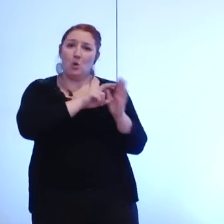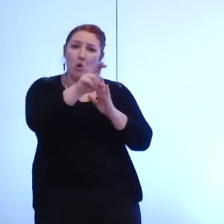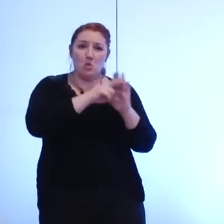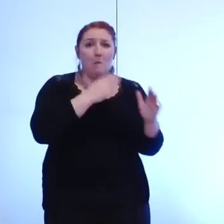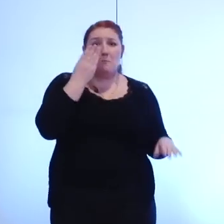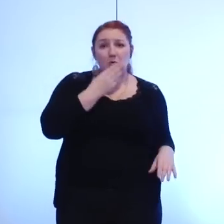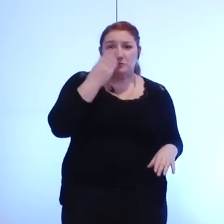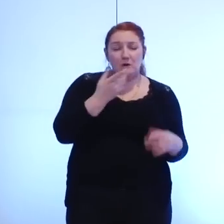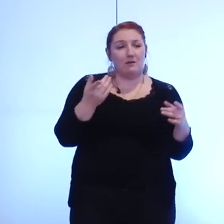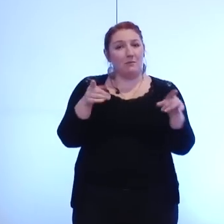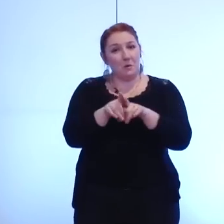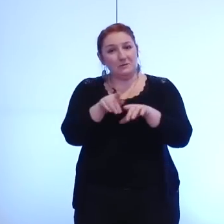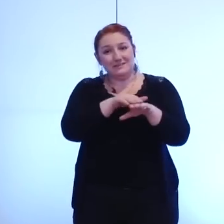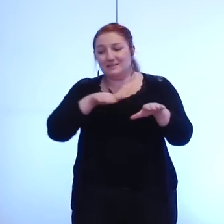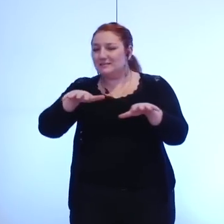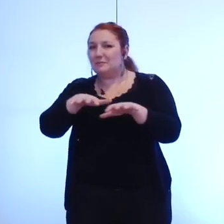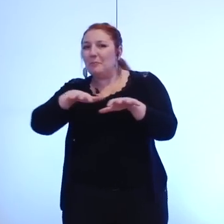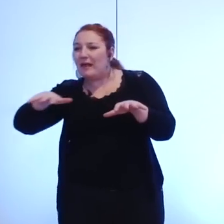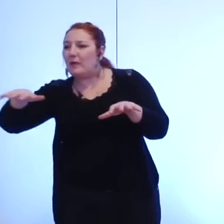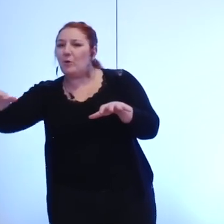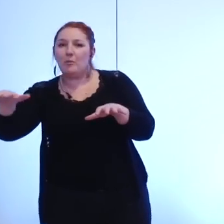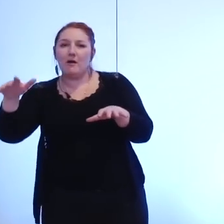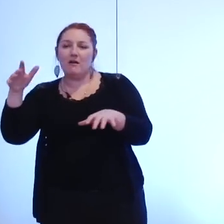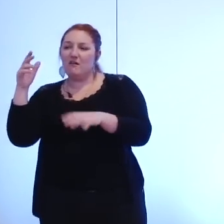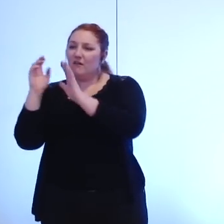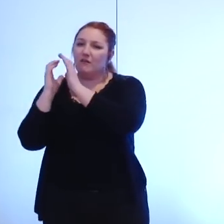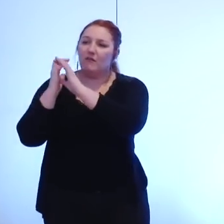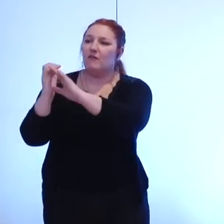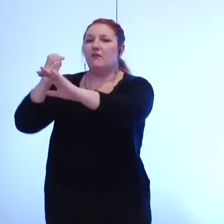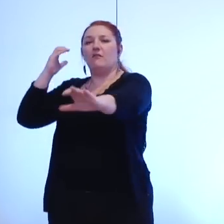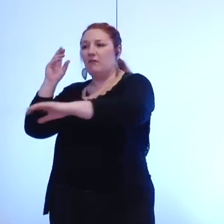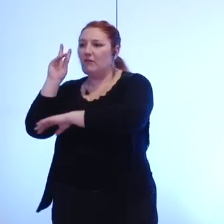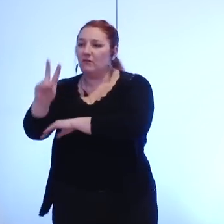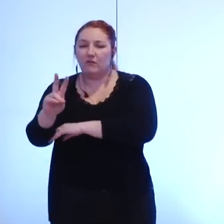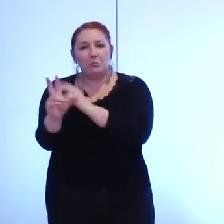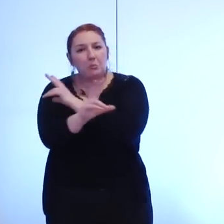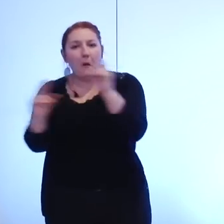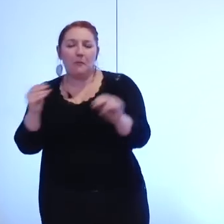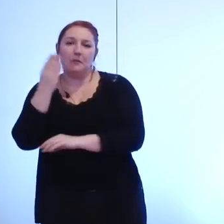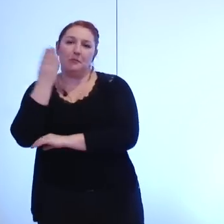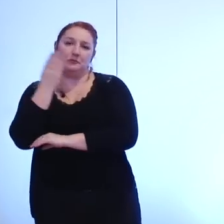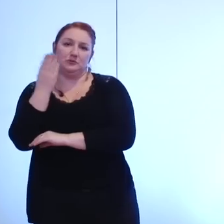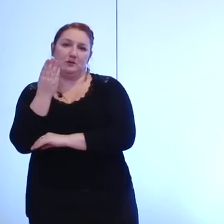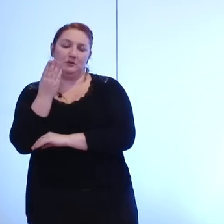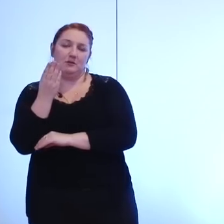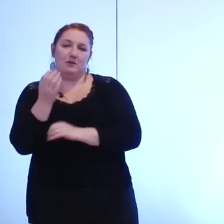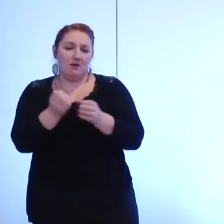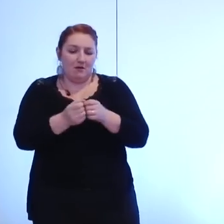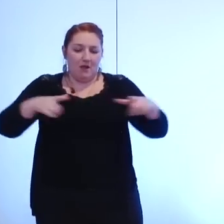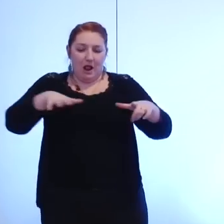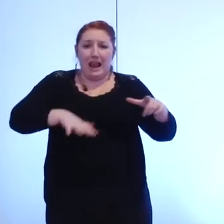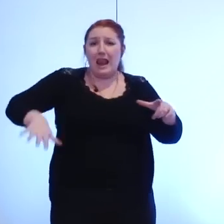en site propre dont les périurbains ont besoin notre agglomération elle est autant urbaine